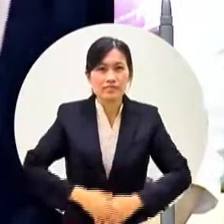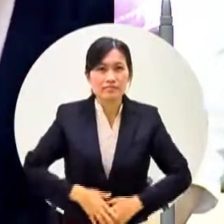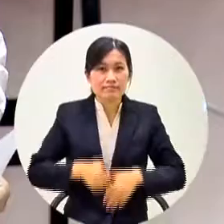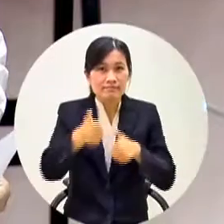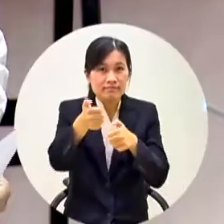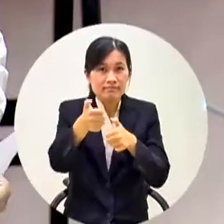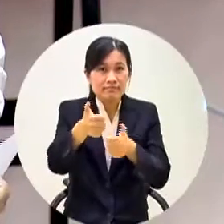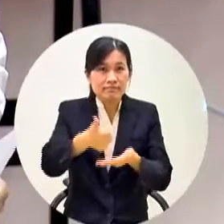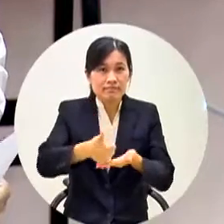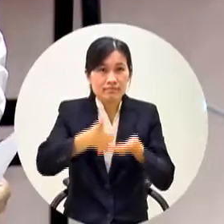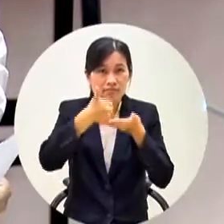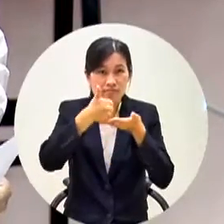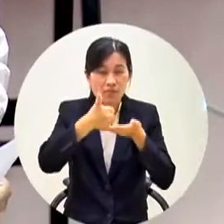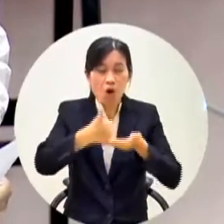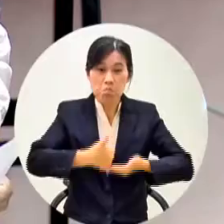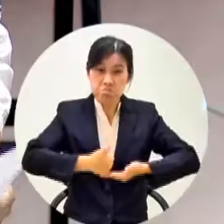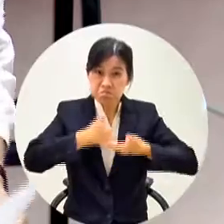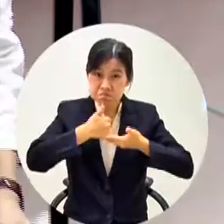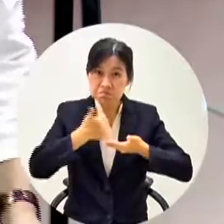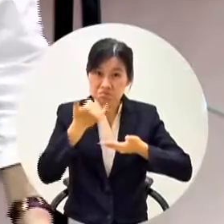尊重好嗎